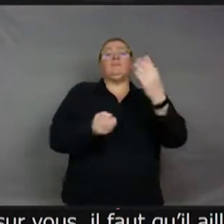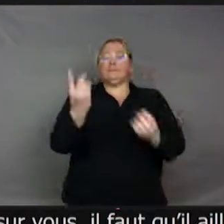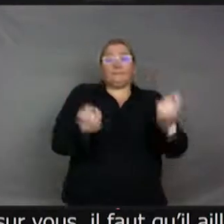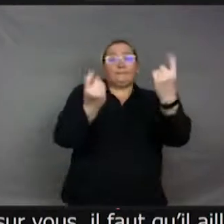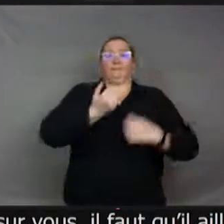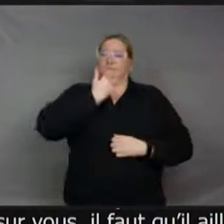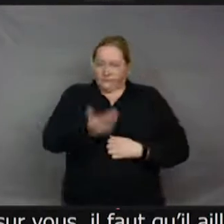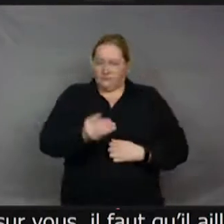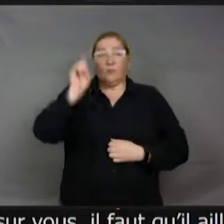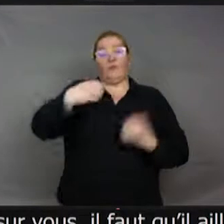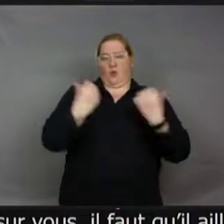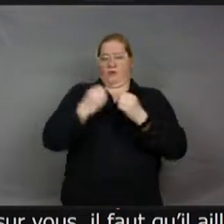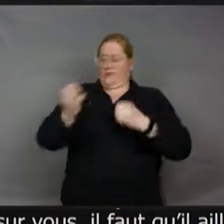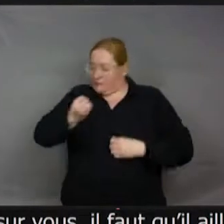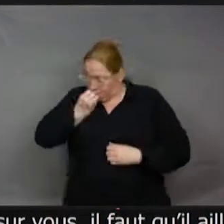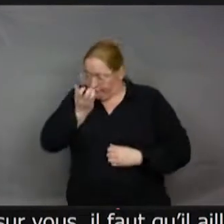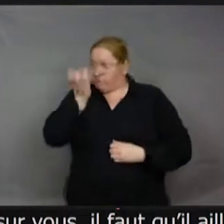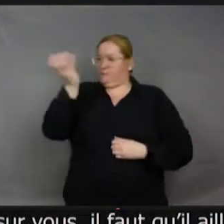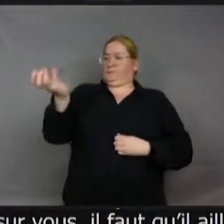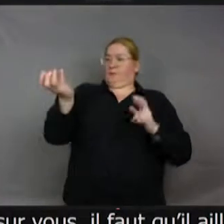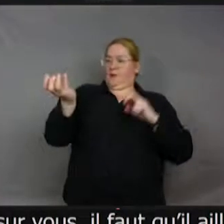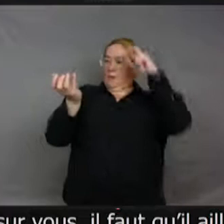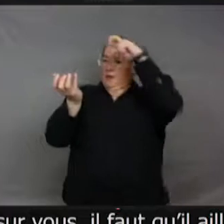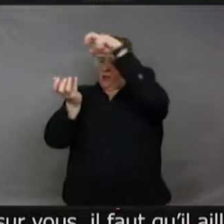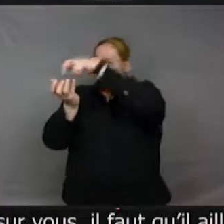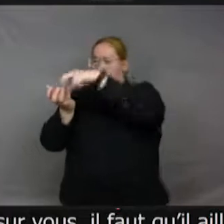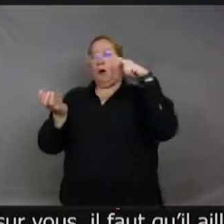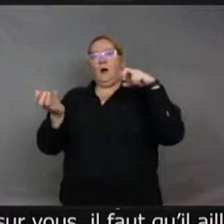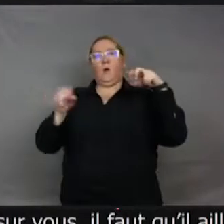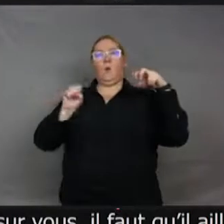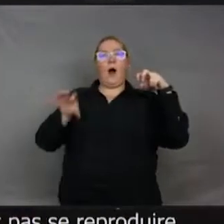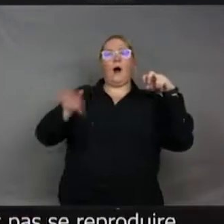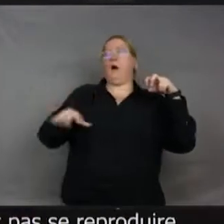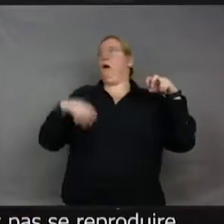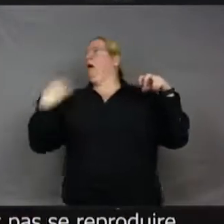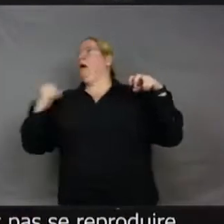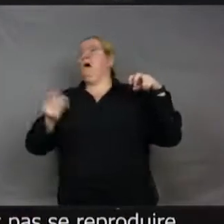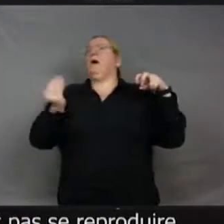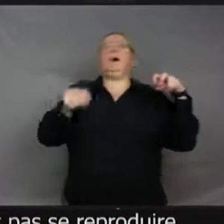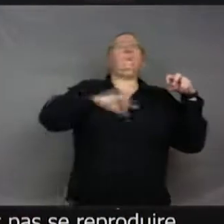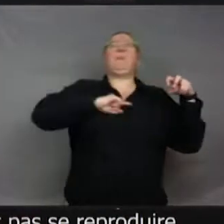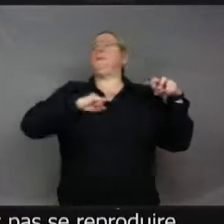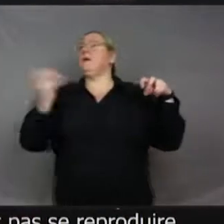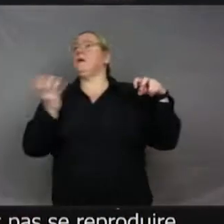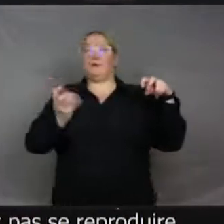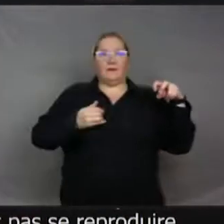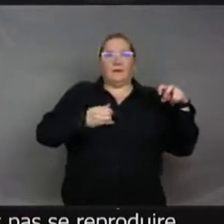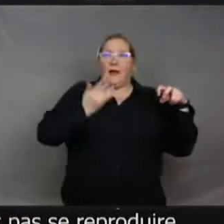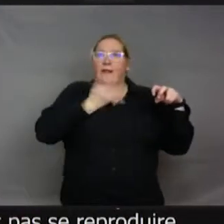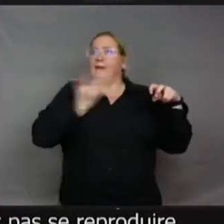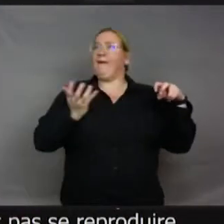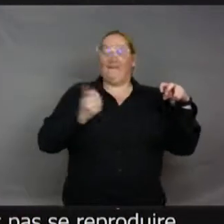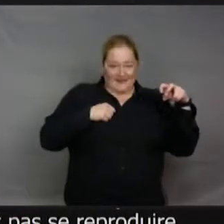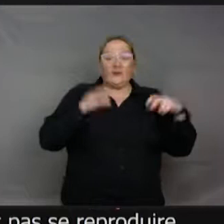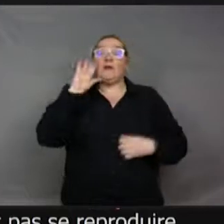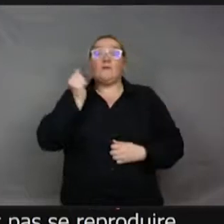sorte de votre fleur, de votre sexe, de votre fleur, en disant, voilà, c'était trop bon, ou il y en a d'autres. Et du coup... D'accord, c'est pour ça que les insectes